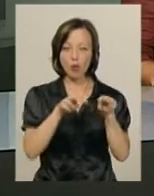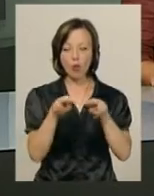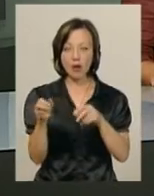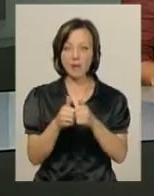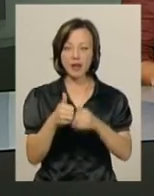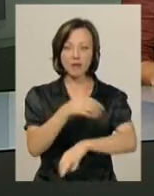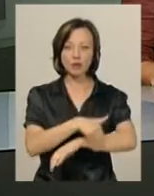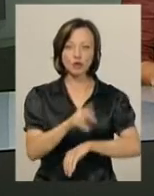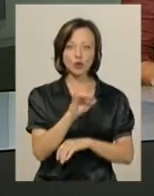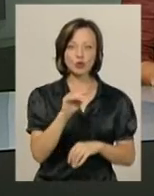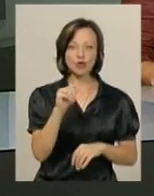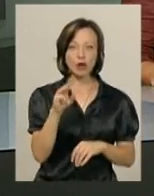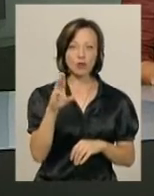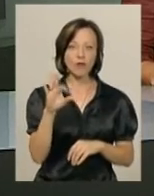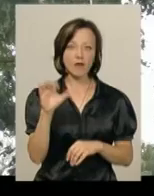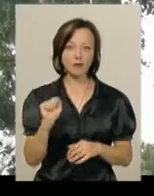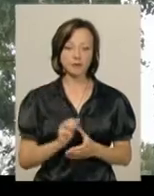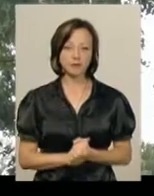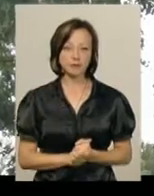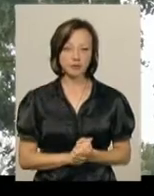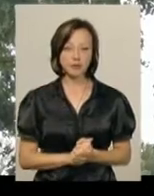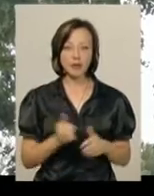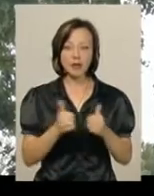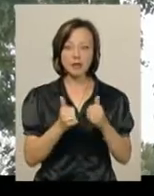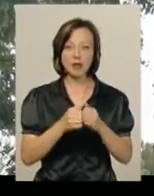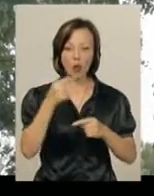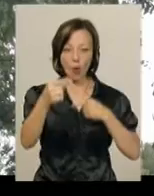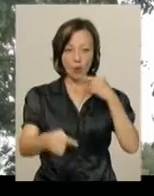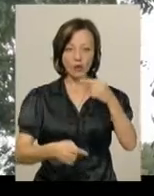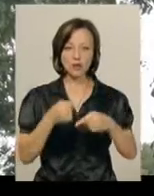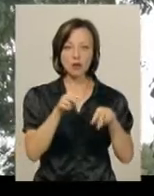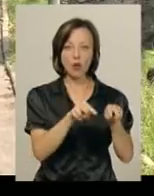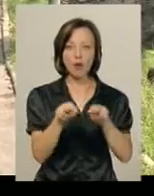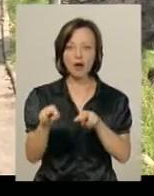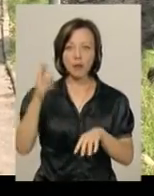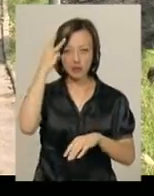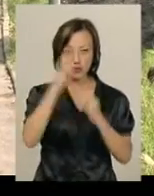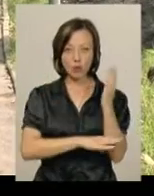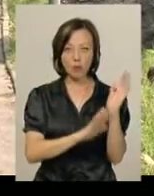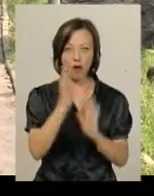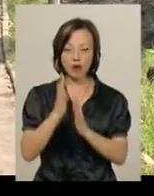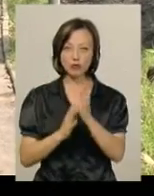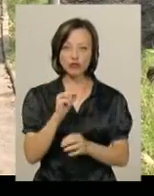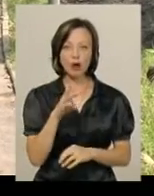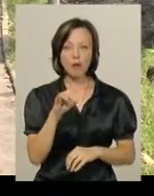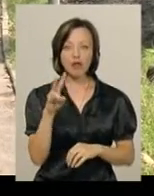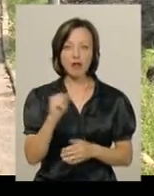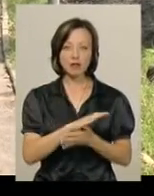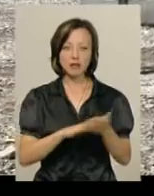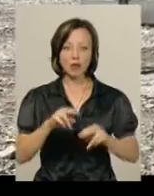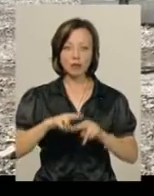Тетяна Ворожцова розкаже більше. Поблизу колеса огляду у Хмельницькому парку імені Чехмана триває будівництво.